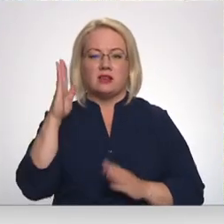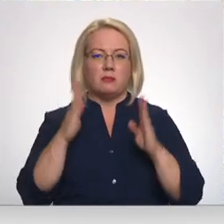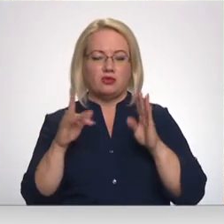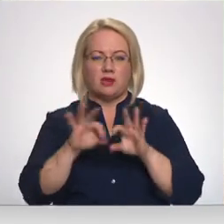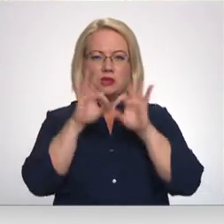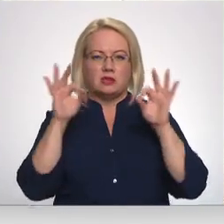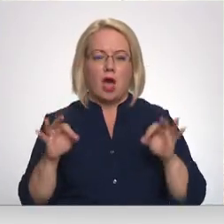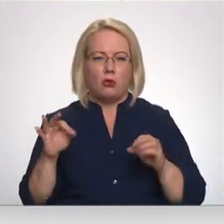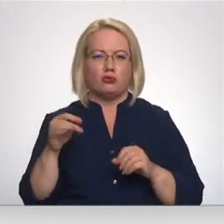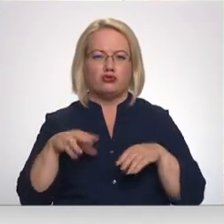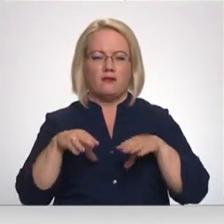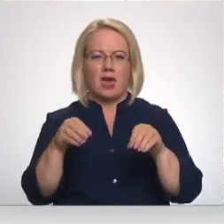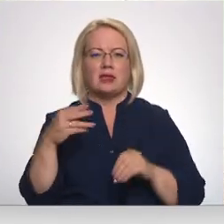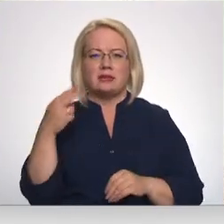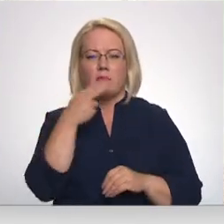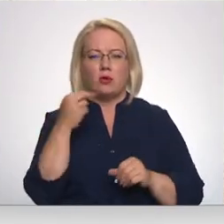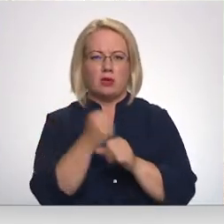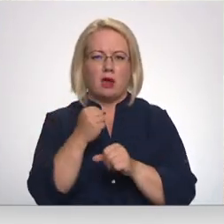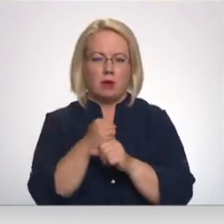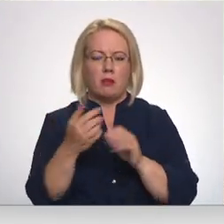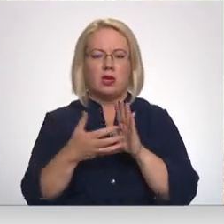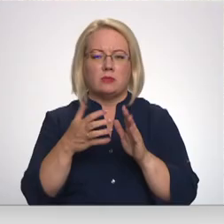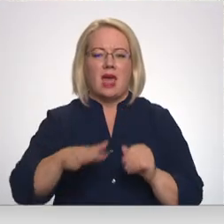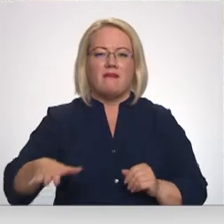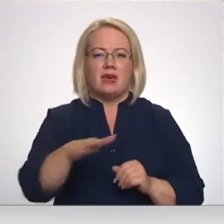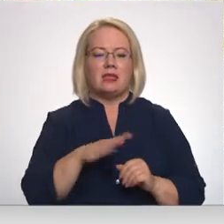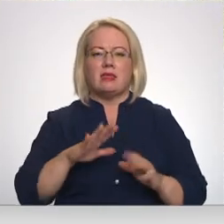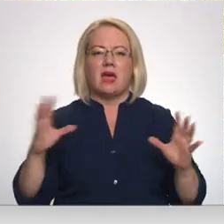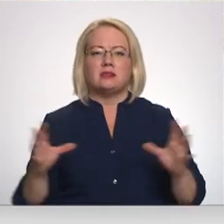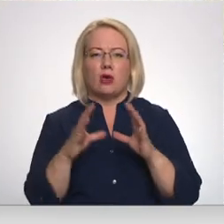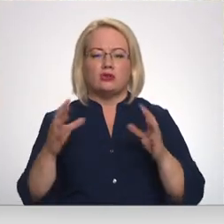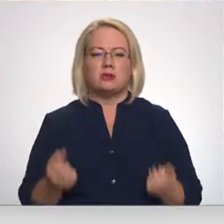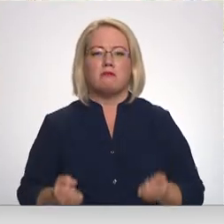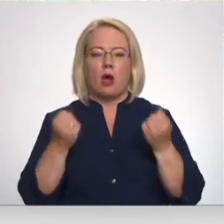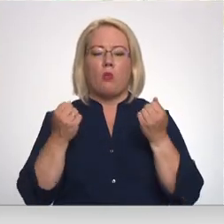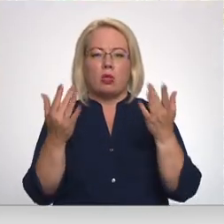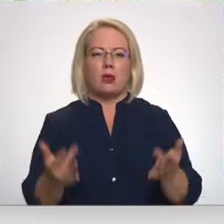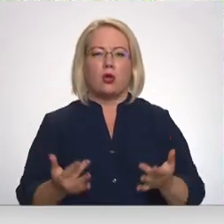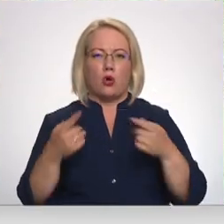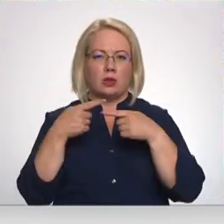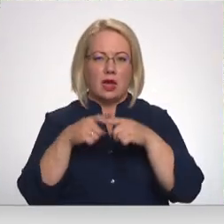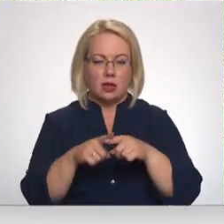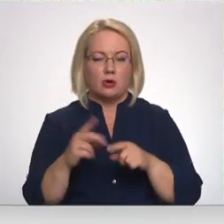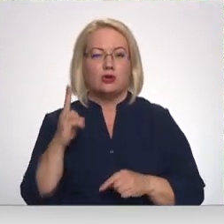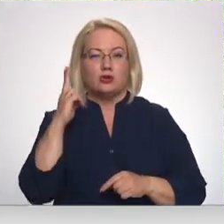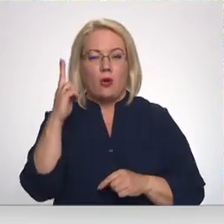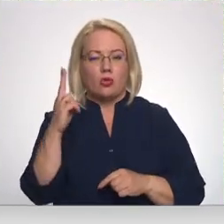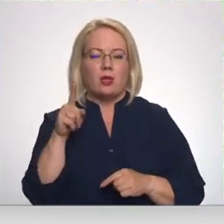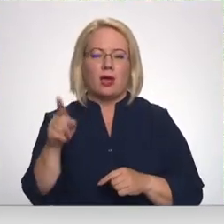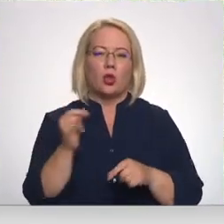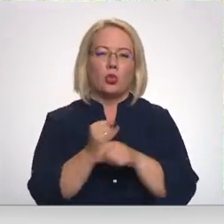veikt intensīvu saimniecisko darbību, izmantojot arī vidi nesaudzējošo smago traktoru tehniku. Lai arī tiek solītas turisma